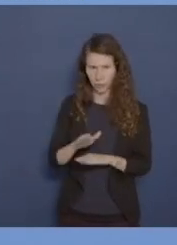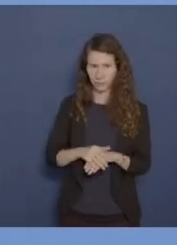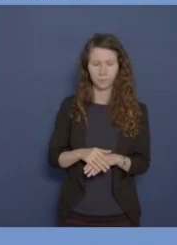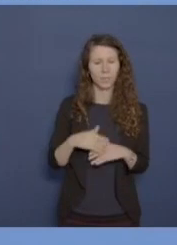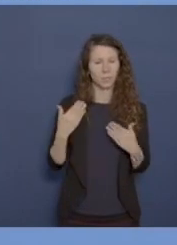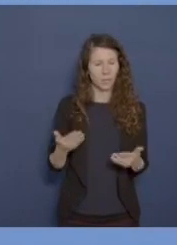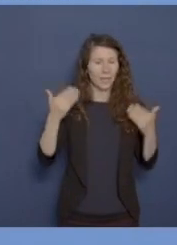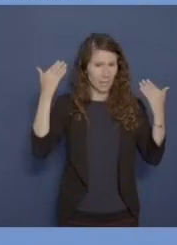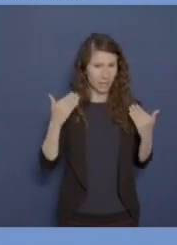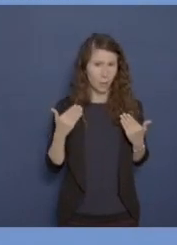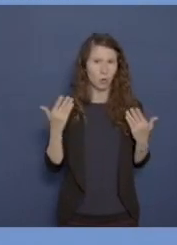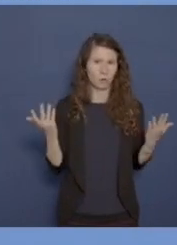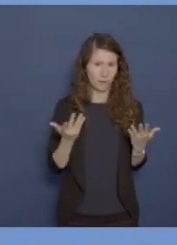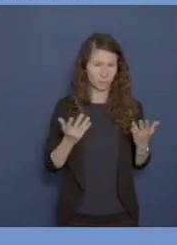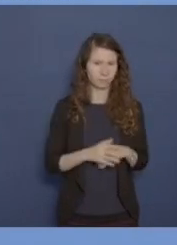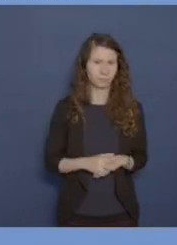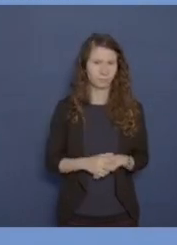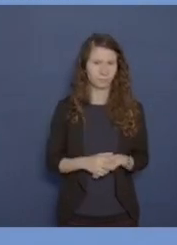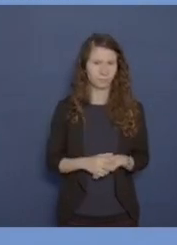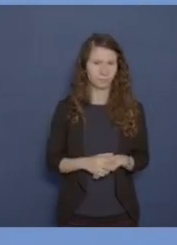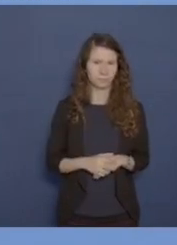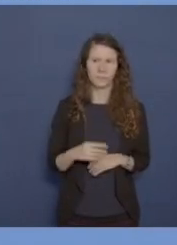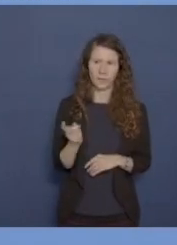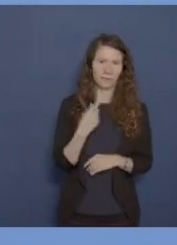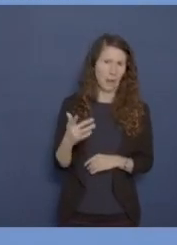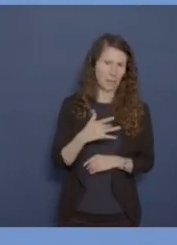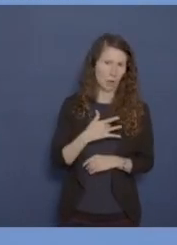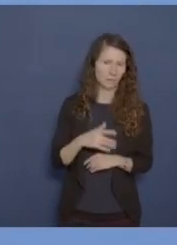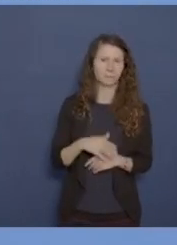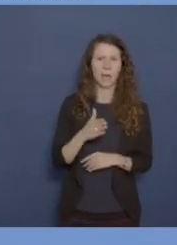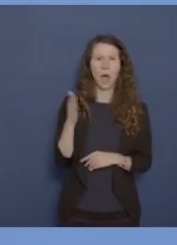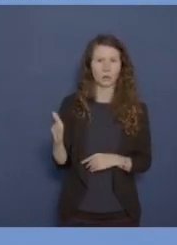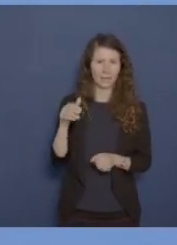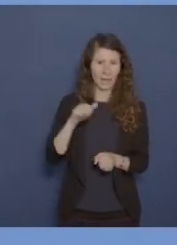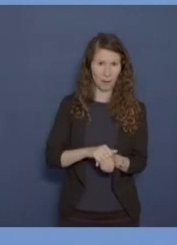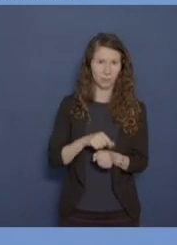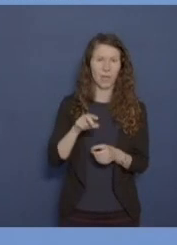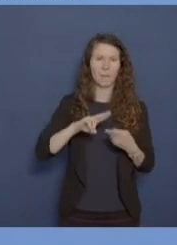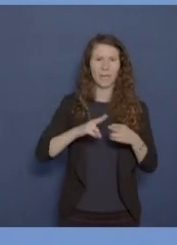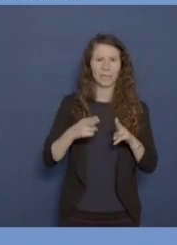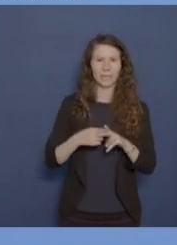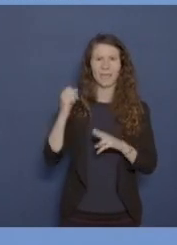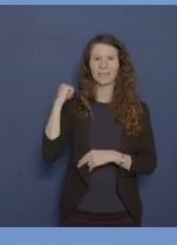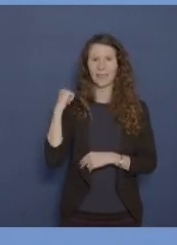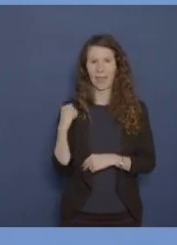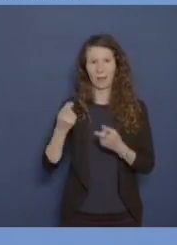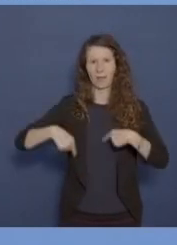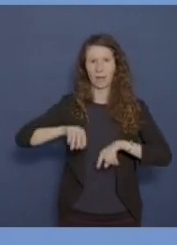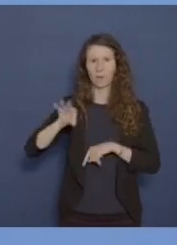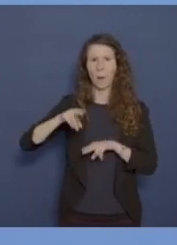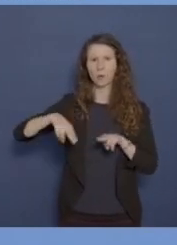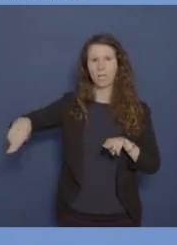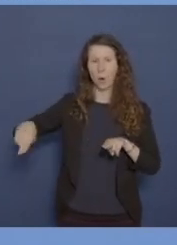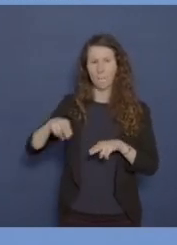Sachverhaltes sagen, weil es eben auch uns betrifft. Das Auswärtige Amt ist Mitglied in dem Trägerverein des Museum